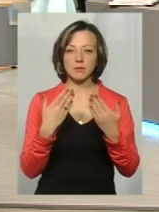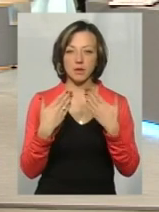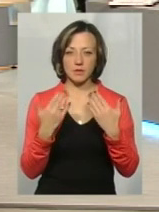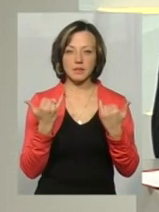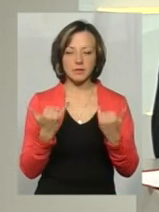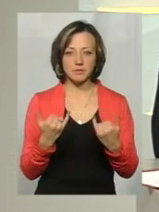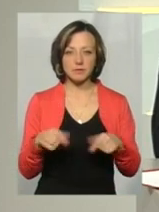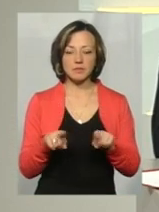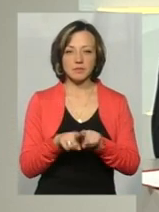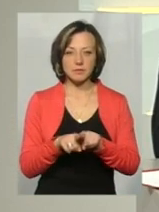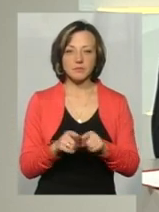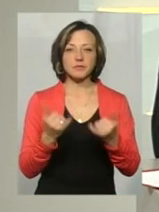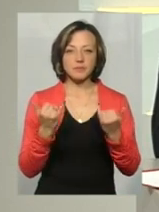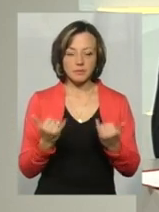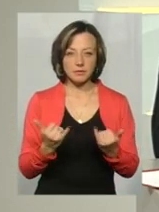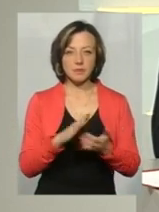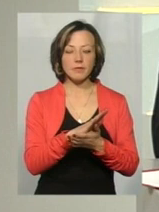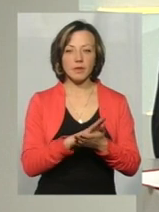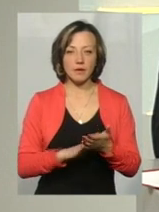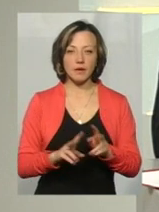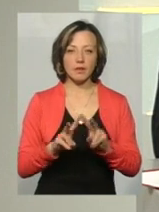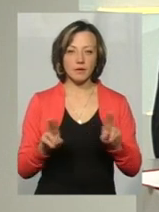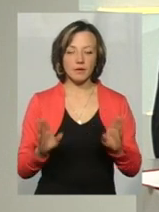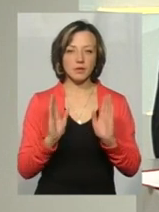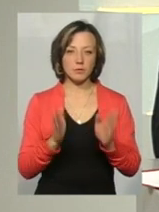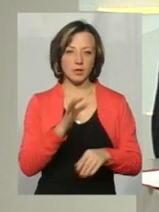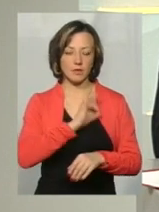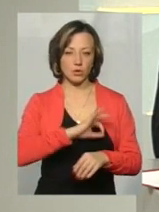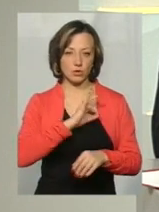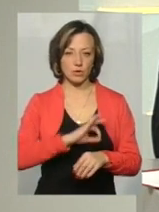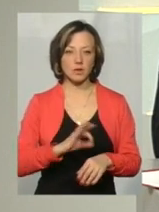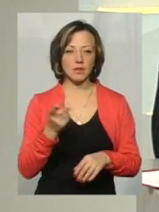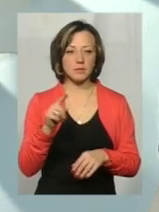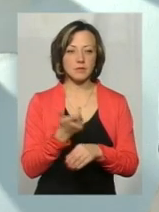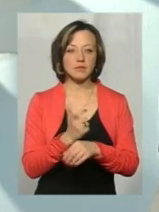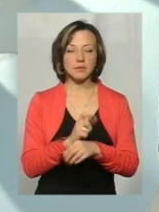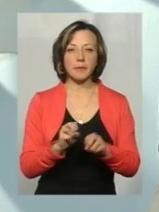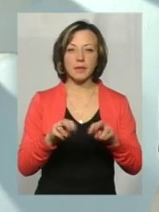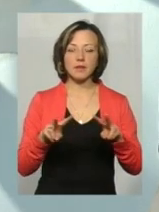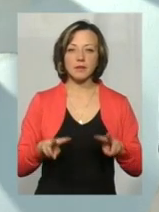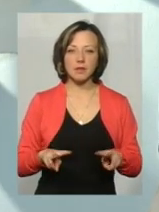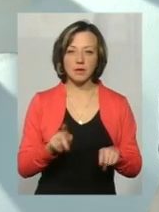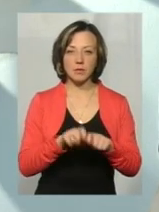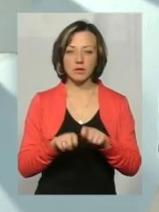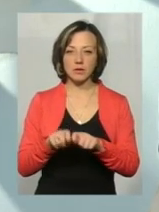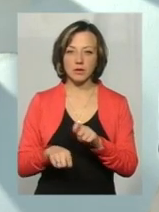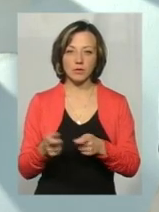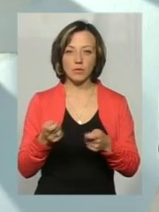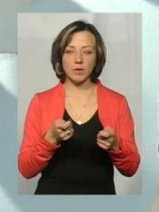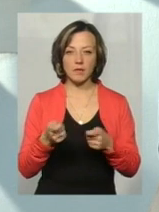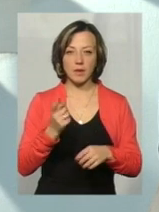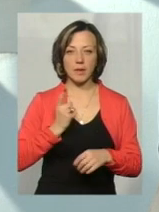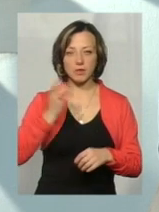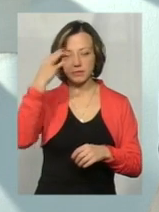зараз таке є? Зараз і надалі аналичний буде її використовувати. Більш того, створений спеціальний відділ моніторингу при управлінні патрульною